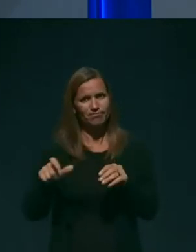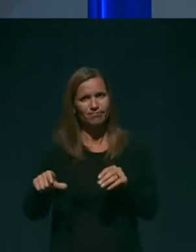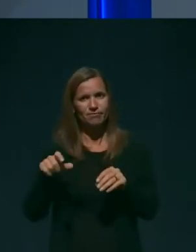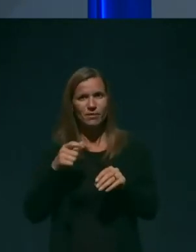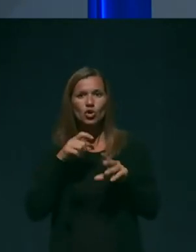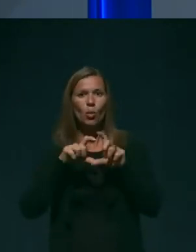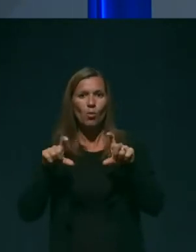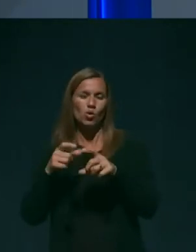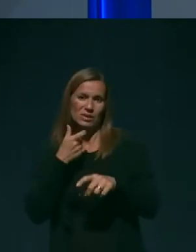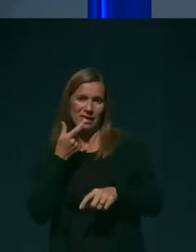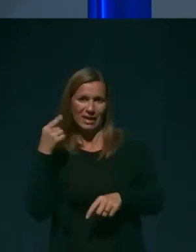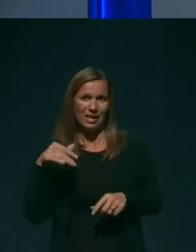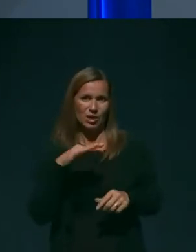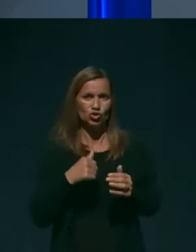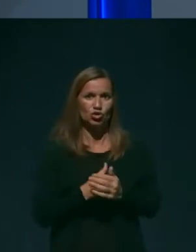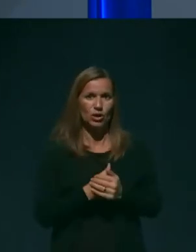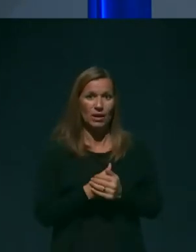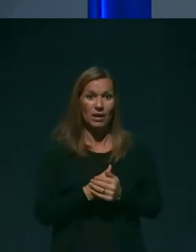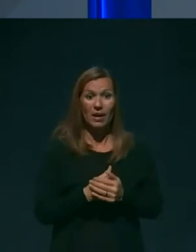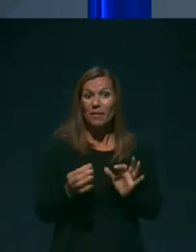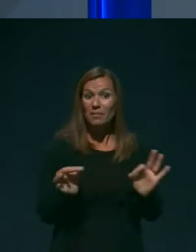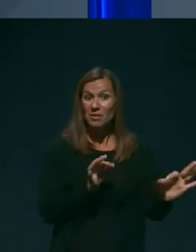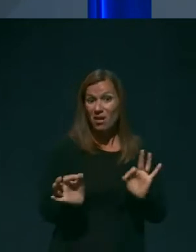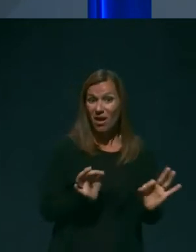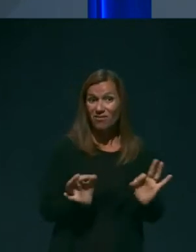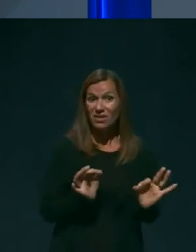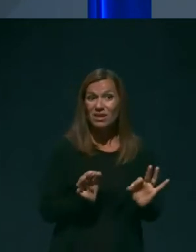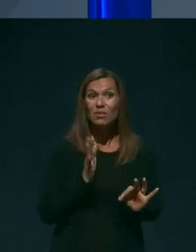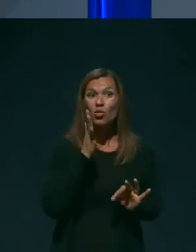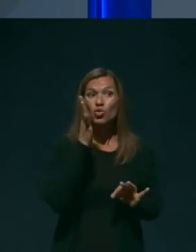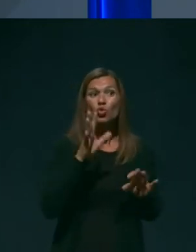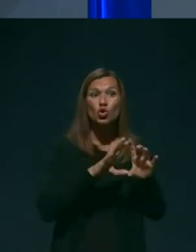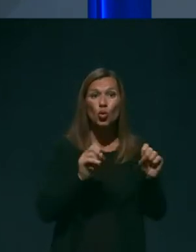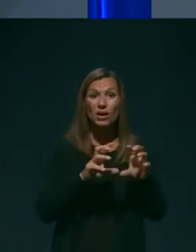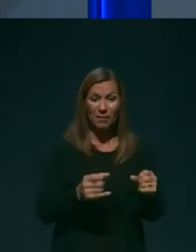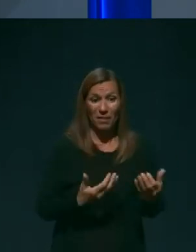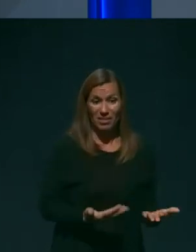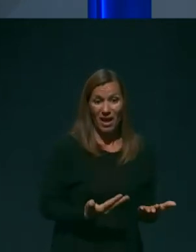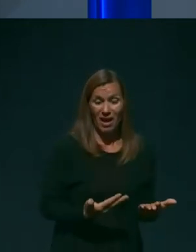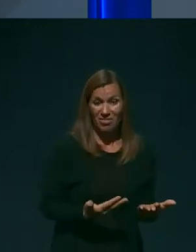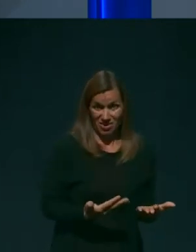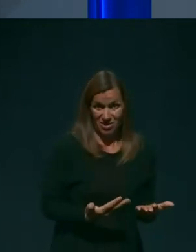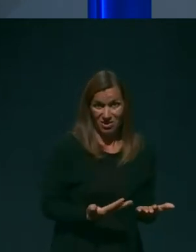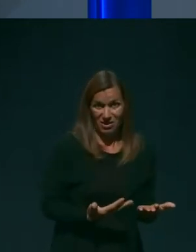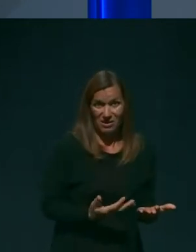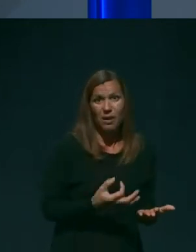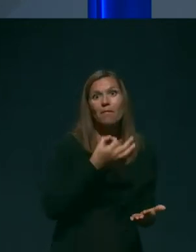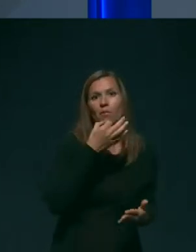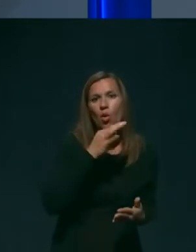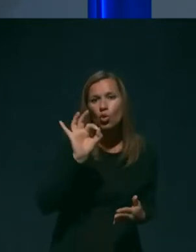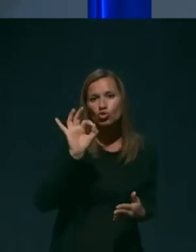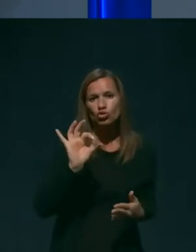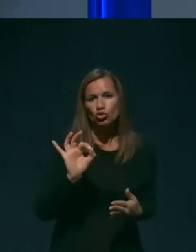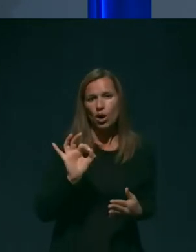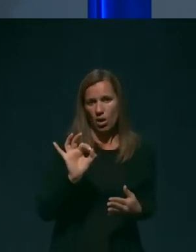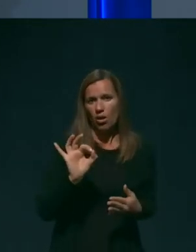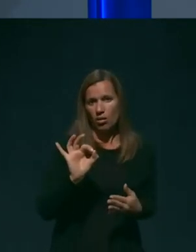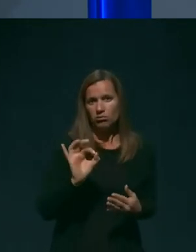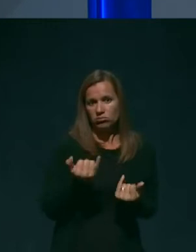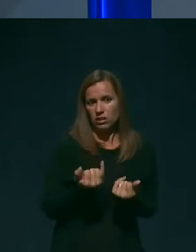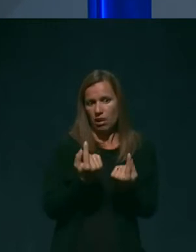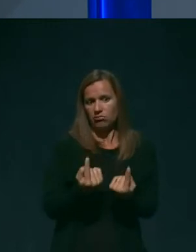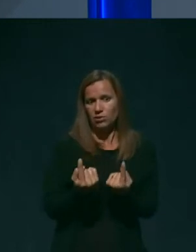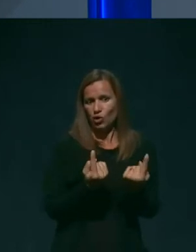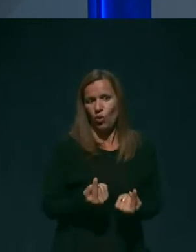Osnovati bodoče okrepe danes je seveda veliko boljši položaj kot tisti v času največjega izbruha,